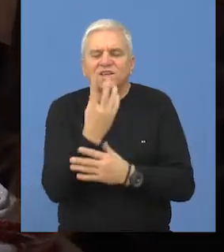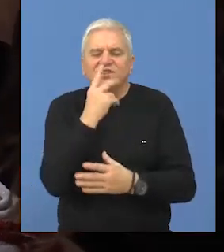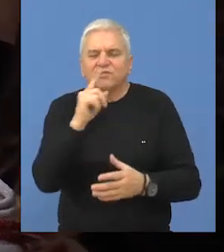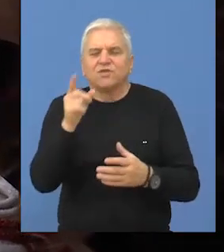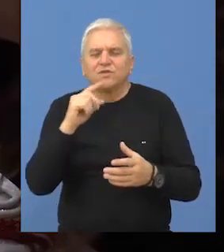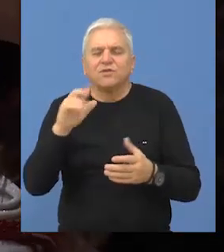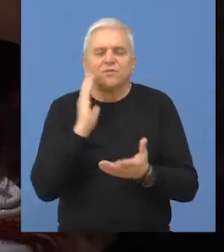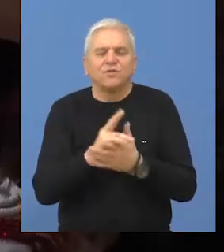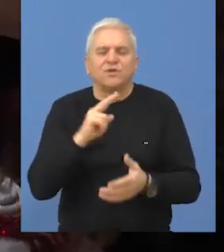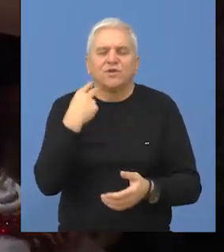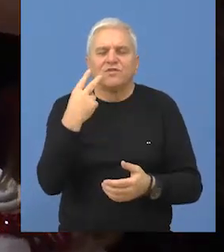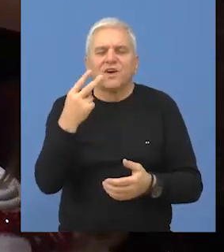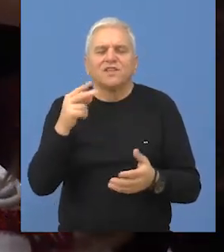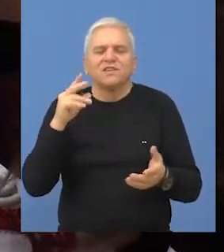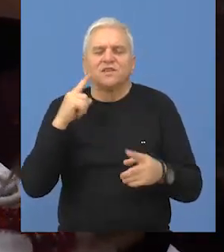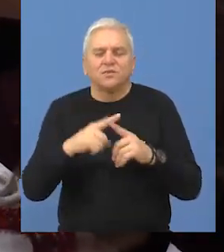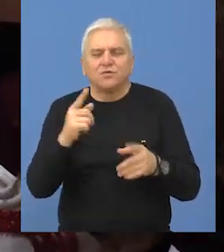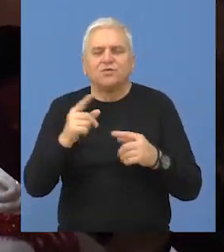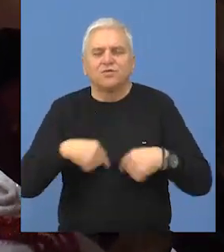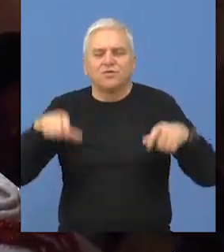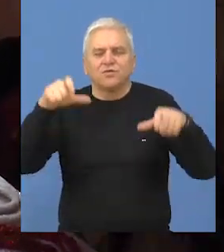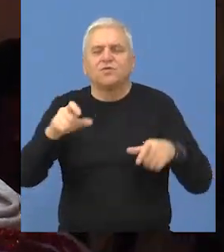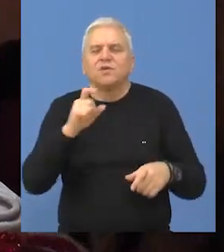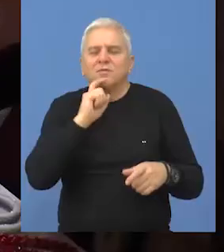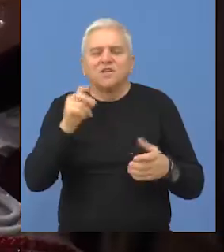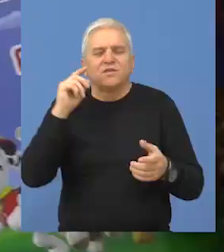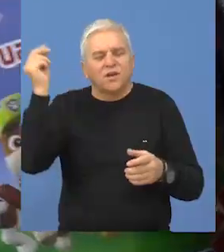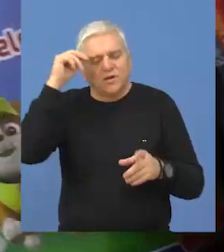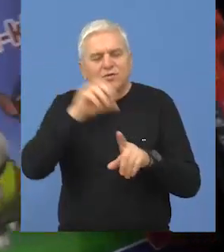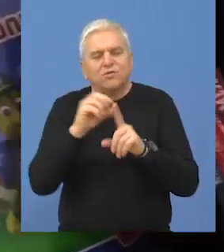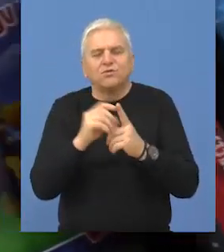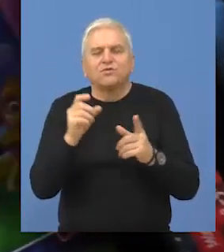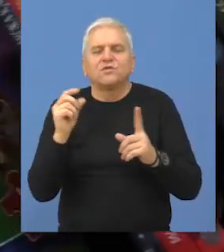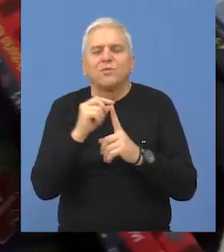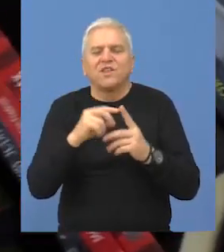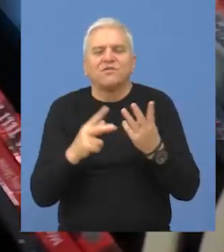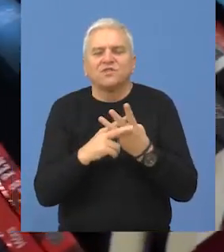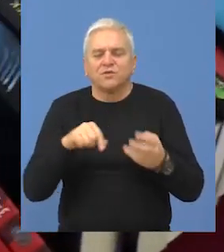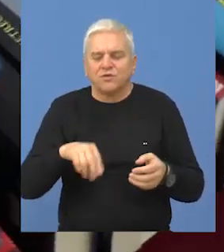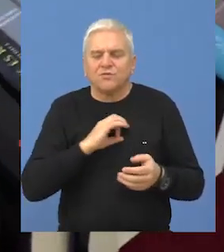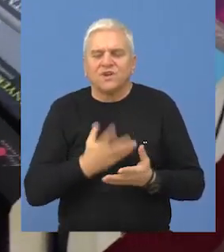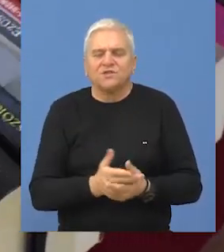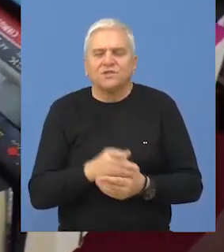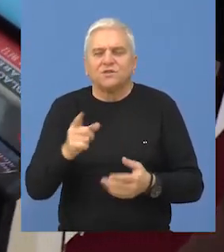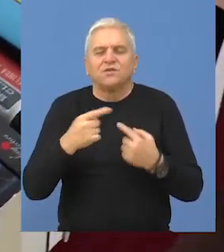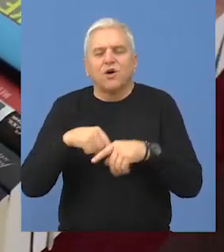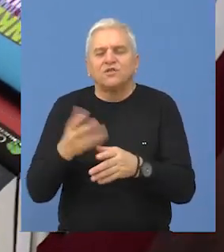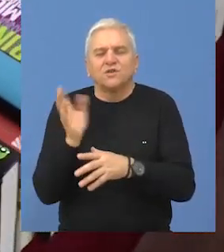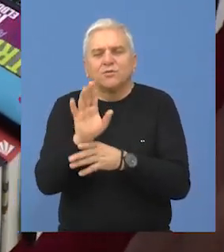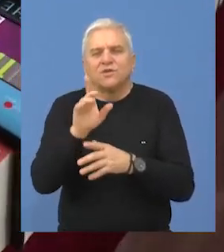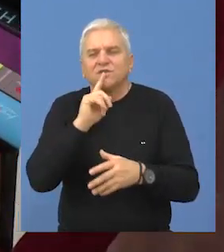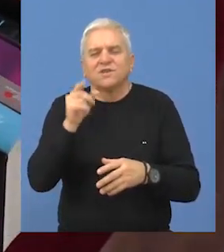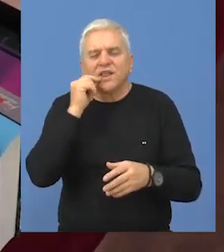održan je po jubilarni 20. put u prostorijama Mađarskog kulturnog društva Petefi Šandru Bečeju. Osim